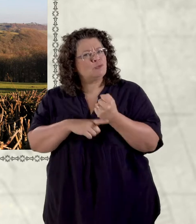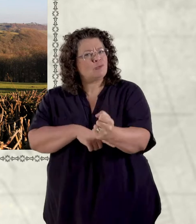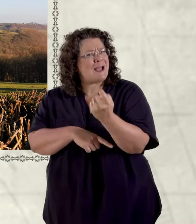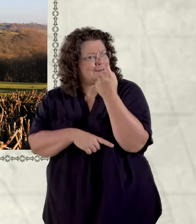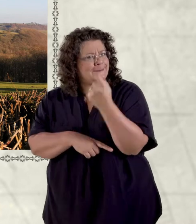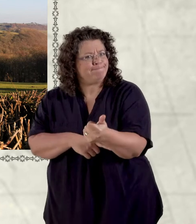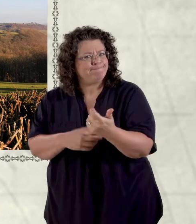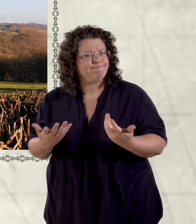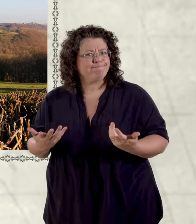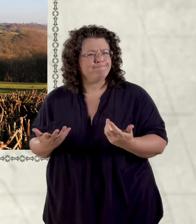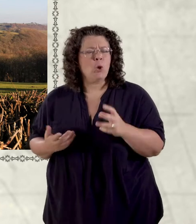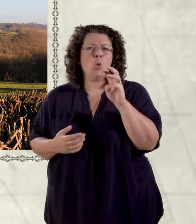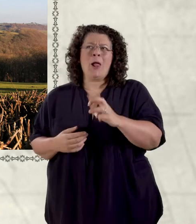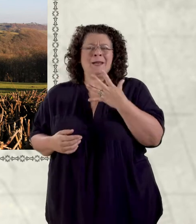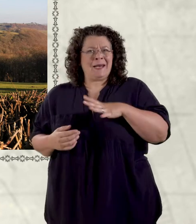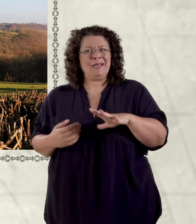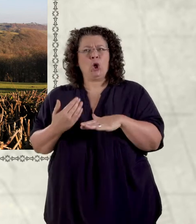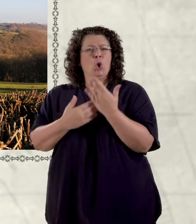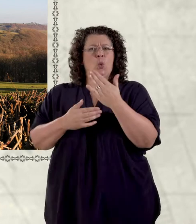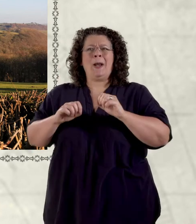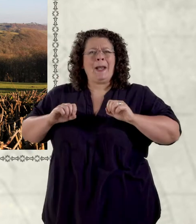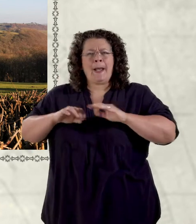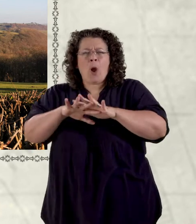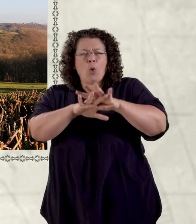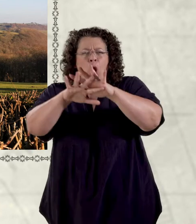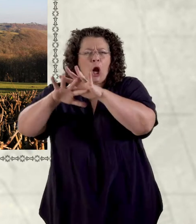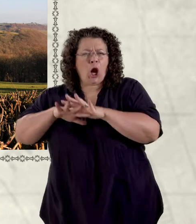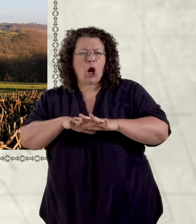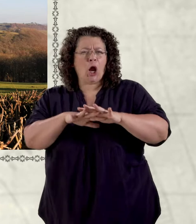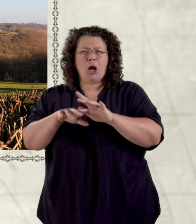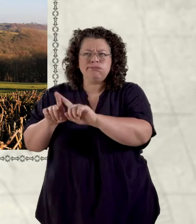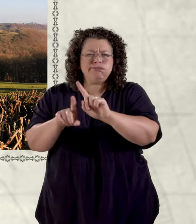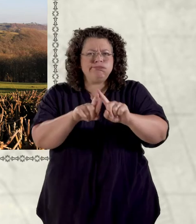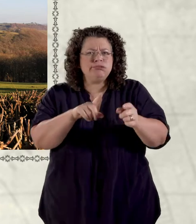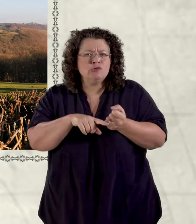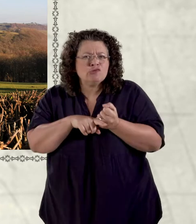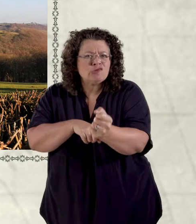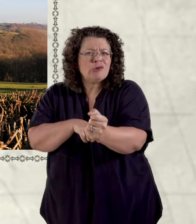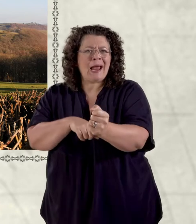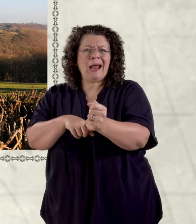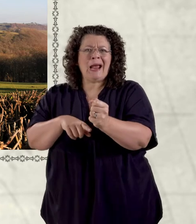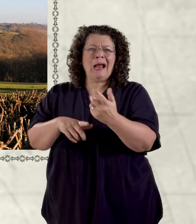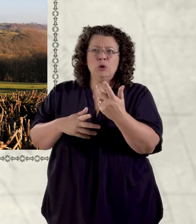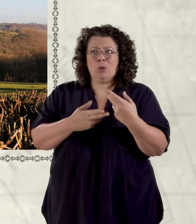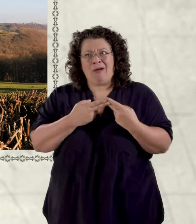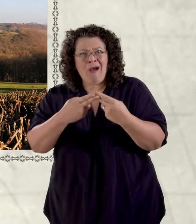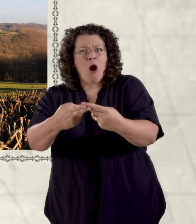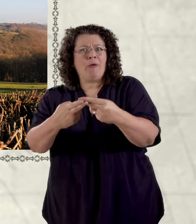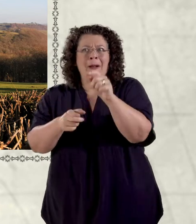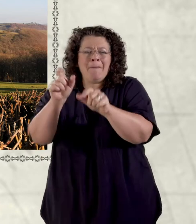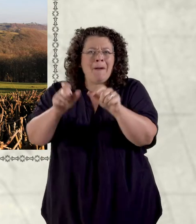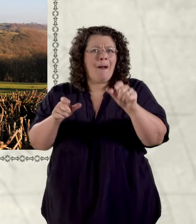reilffyrdd a'r Gymru i gysylltu'r wlad gyda'i gilydd. Reilffyrdd fyddai'n llydo pobl yn y gystal â nwyddau.